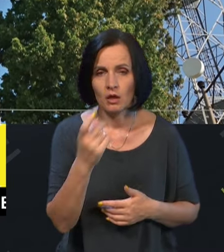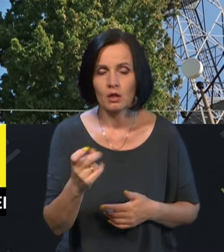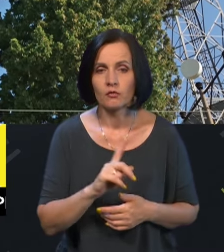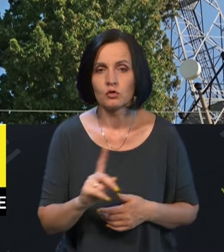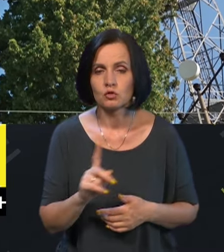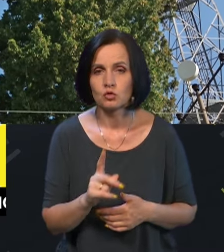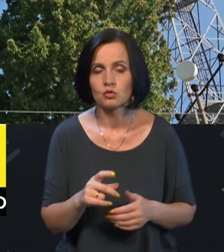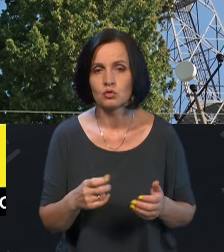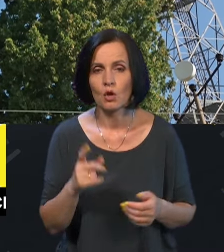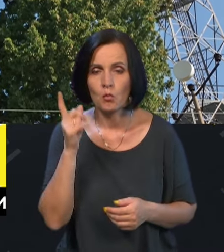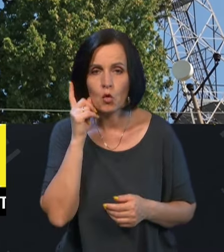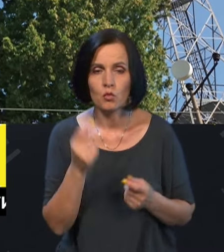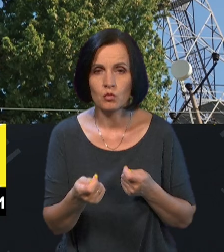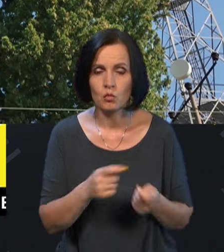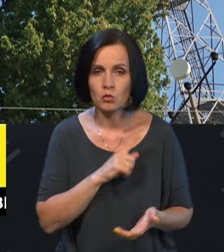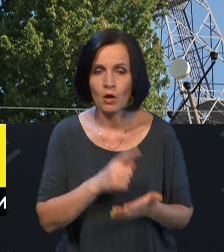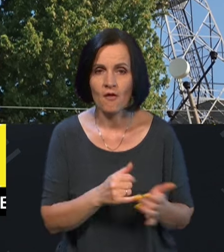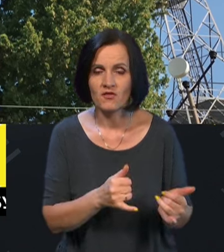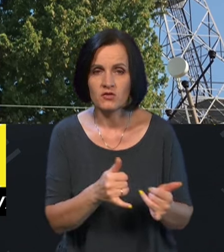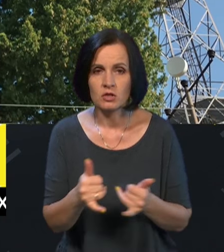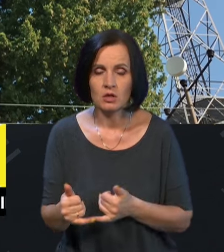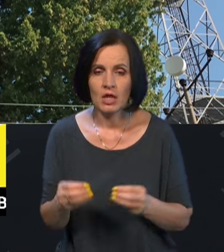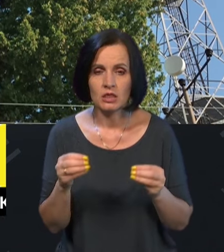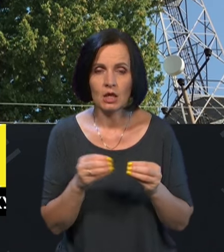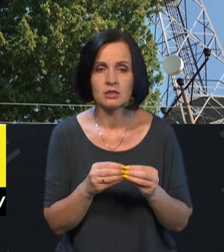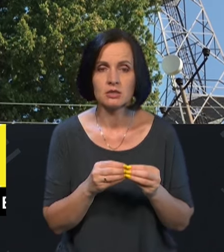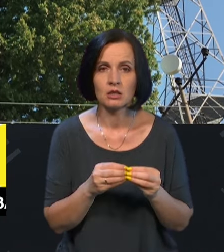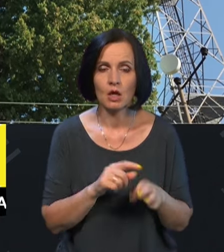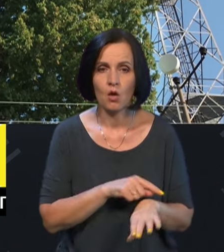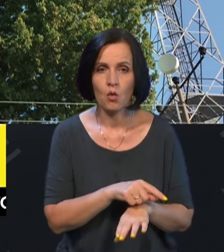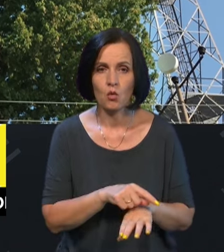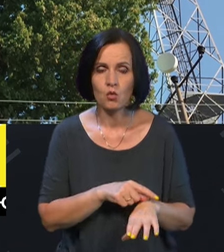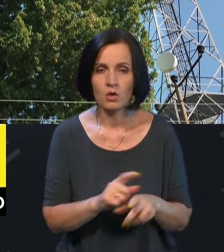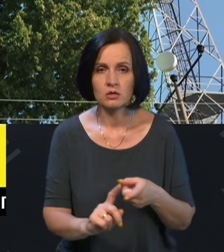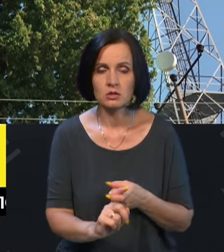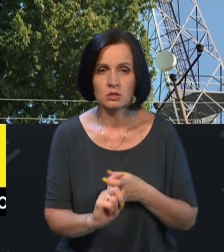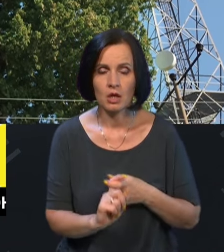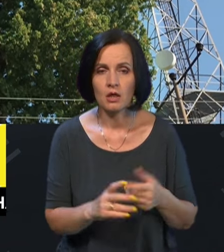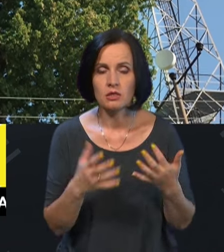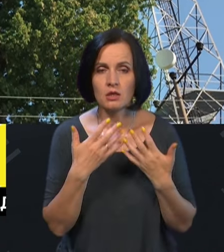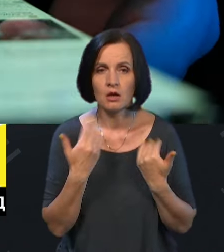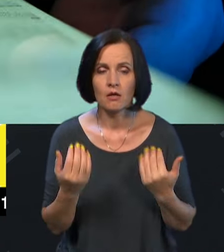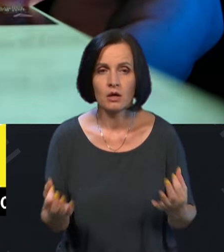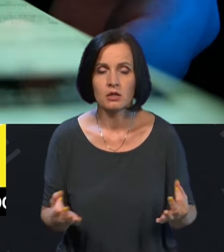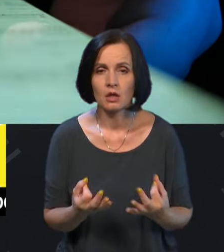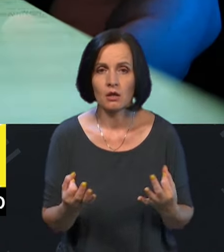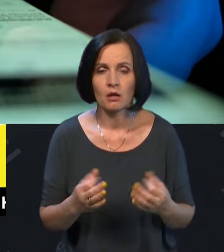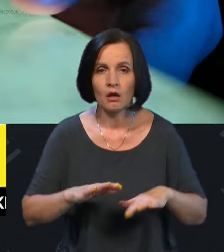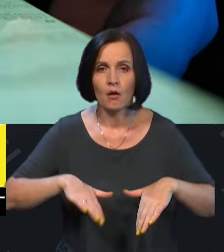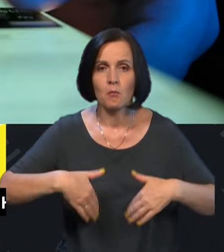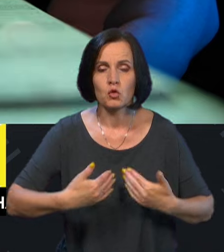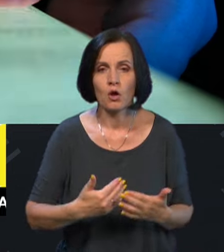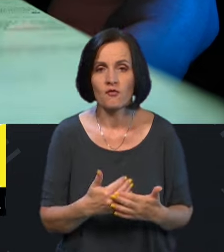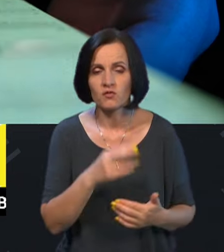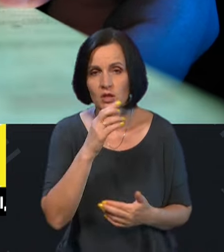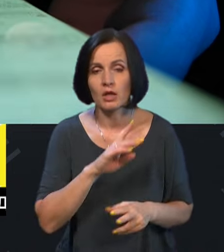мобільні оператори повинні забезпечити 10 годин зв'язку, немає жодних пропозицій від держави, як